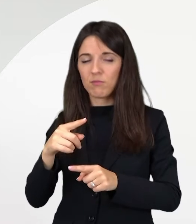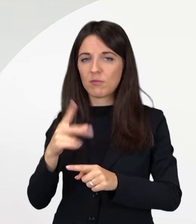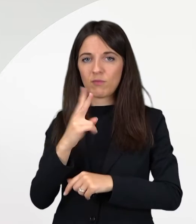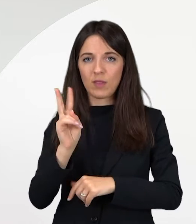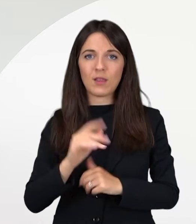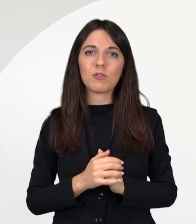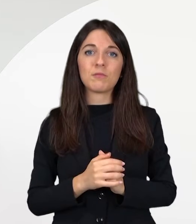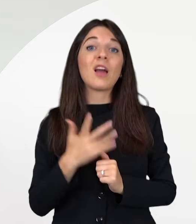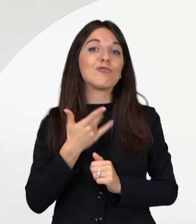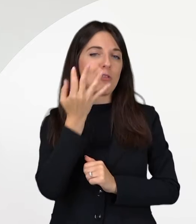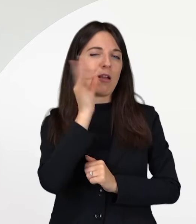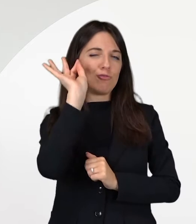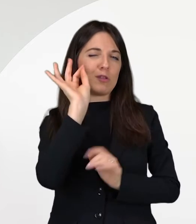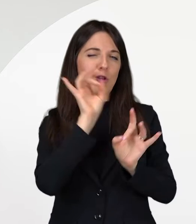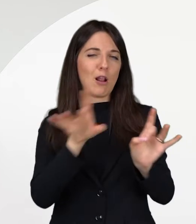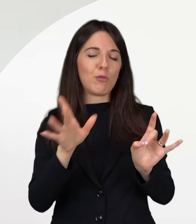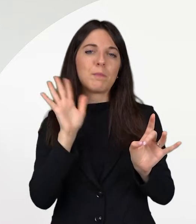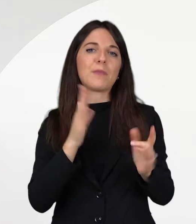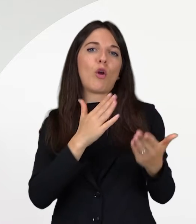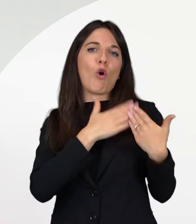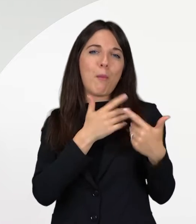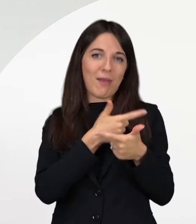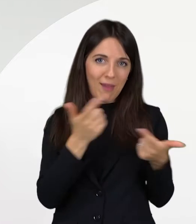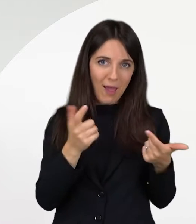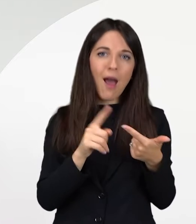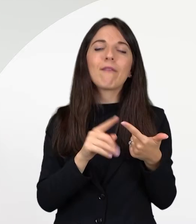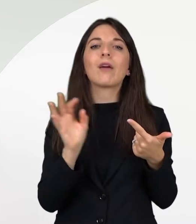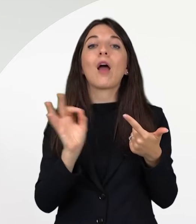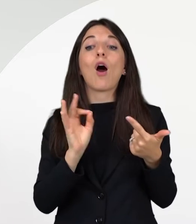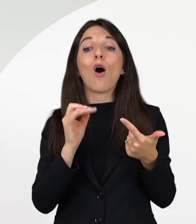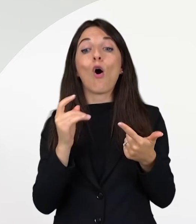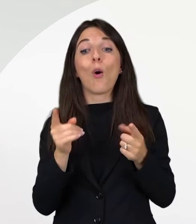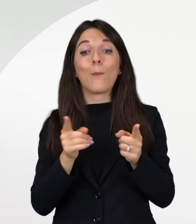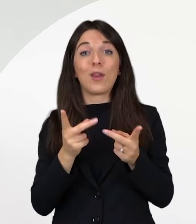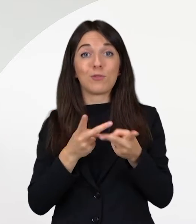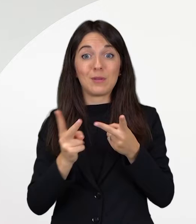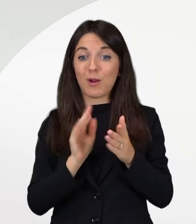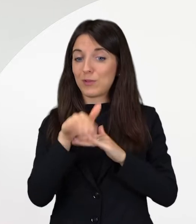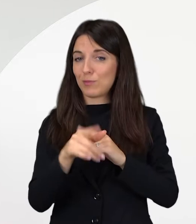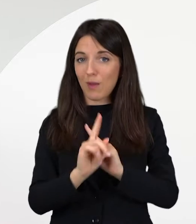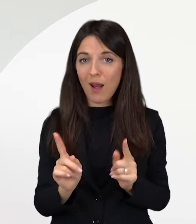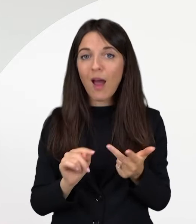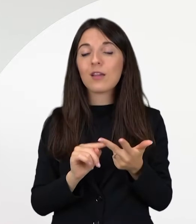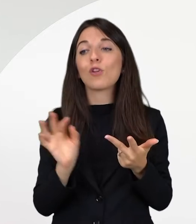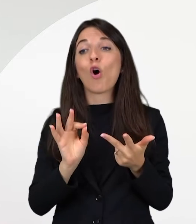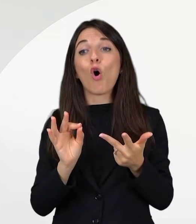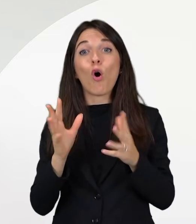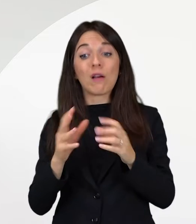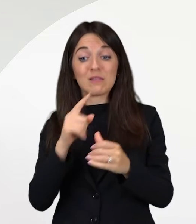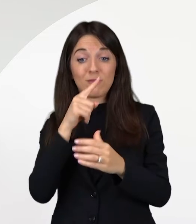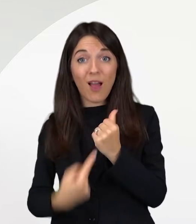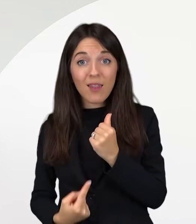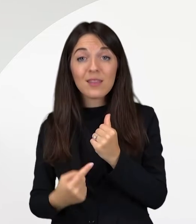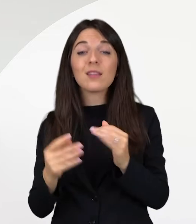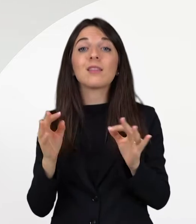Ci sono alcune eccezioni, potrà esserci licenziamento per colpa grave, per mancato superamento del periodo di prova, per cessazione